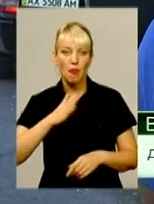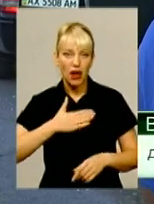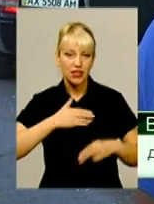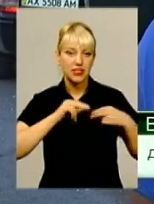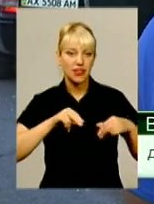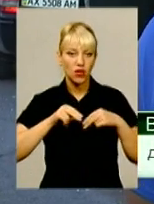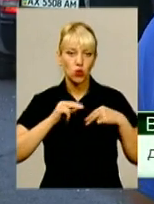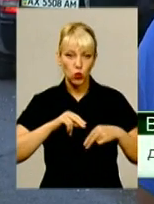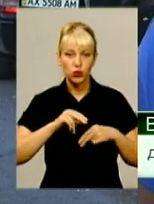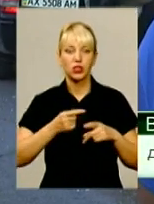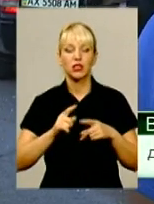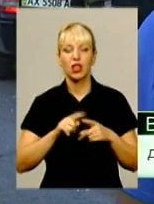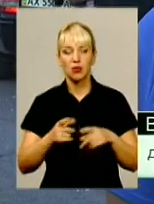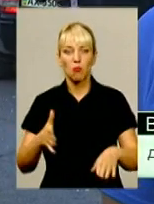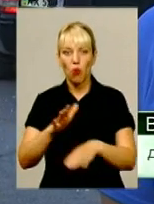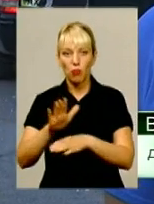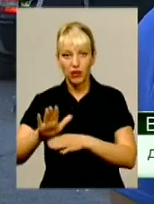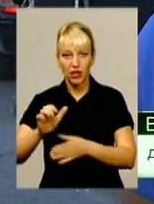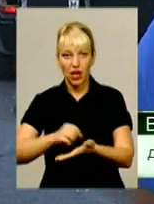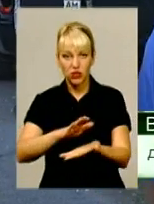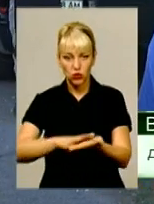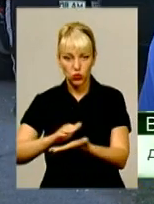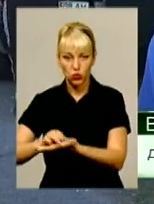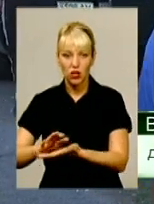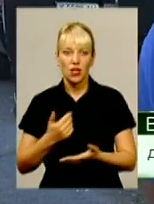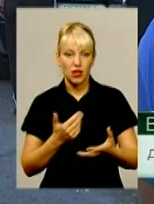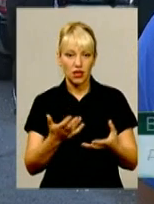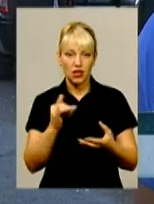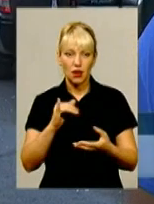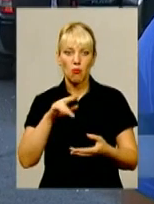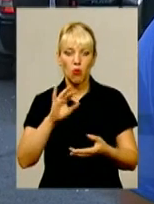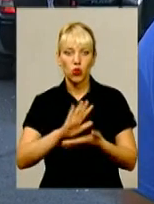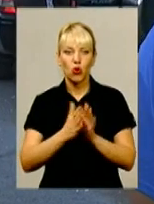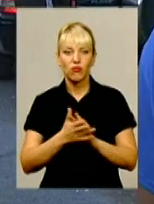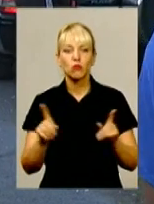Кузьминці. Вони прийняти по приказу і по договорам.